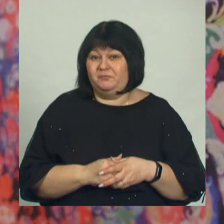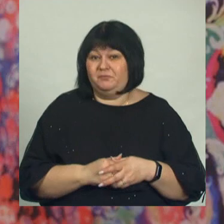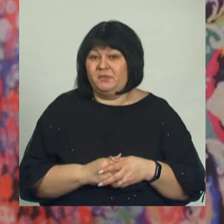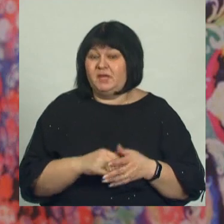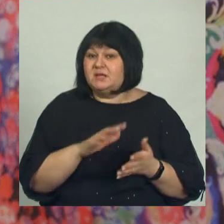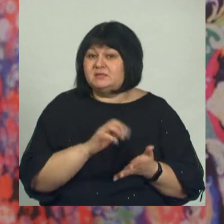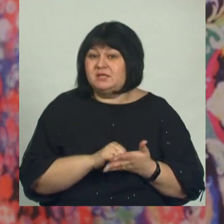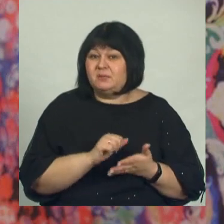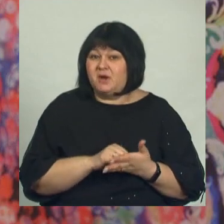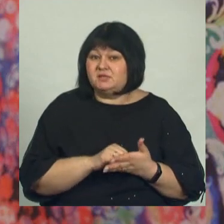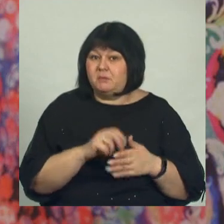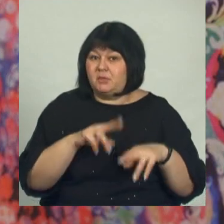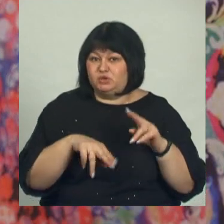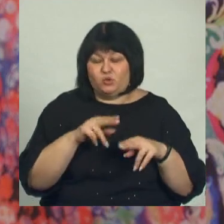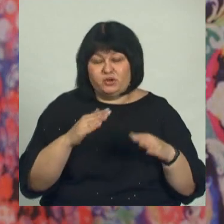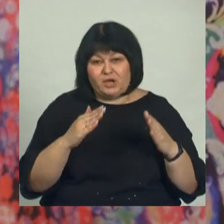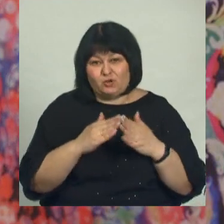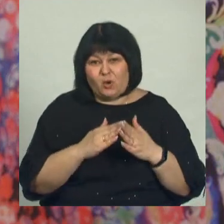Заниматься постройкой дома.